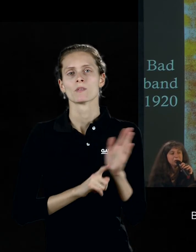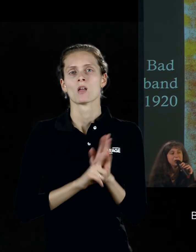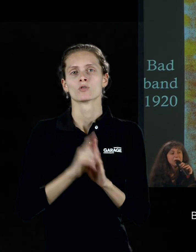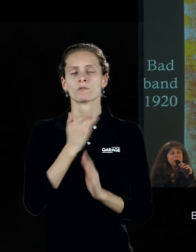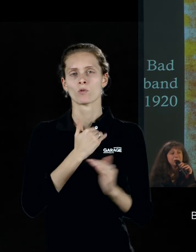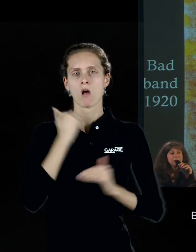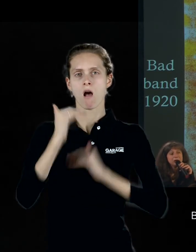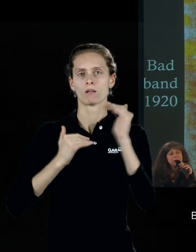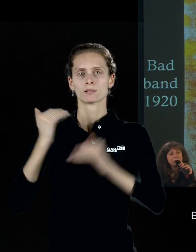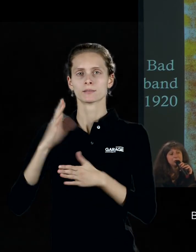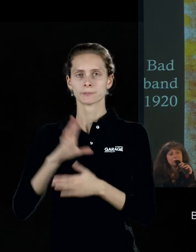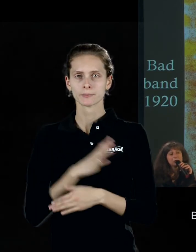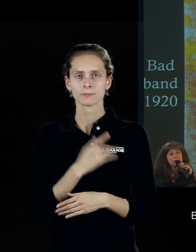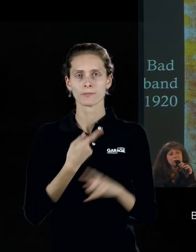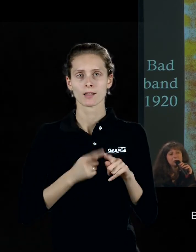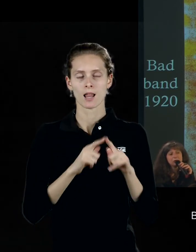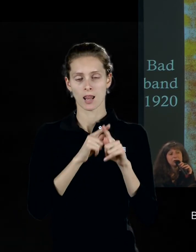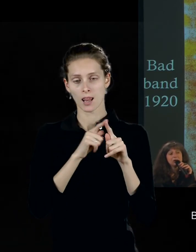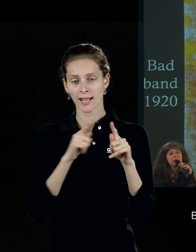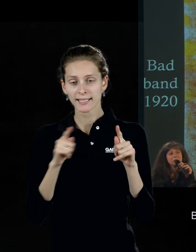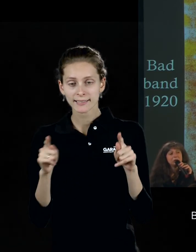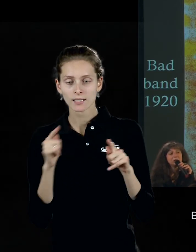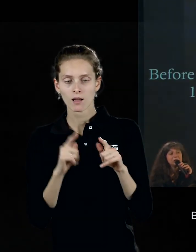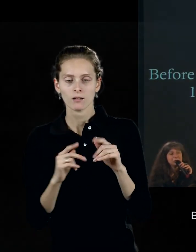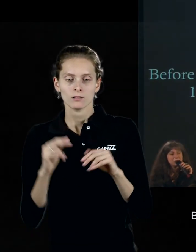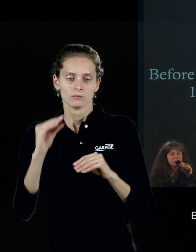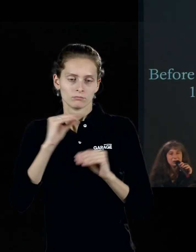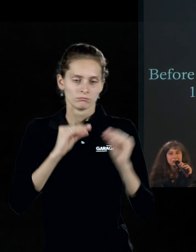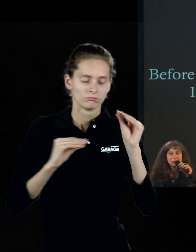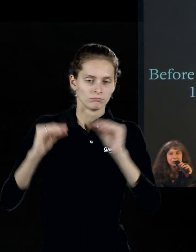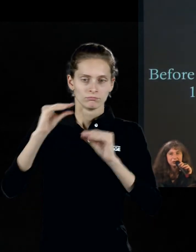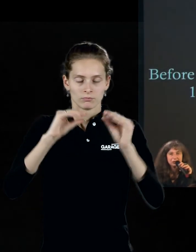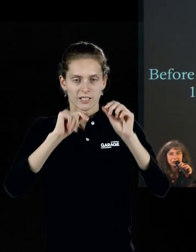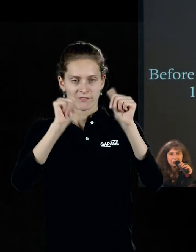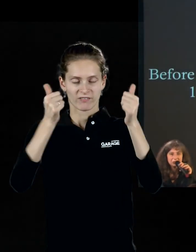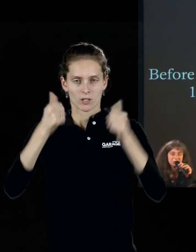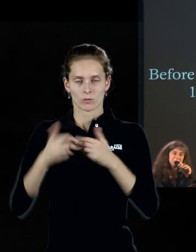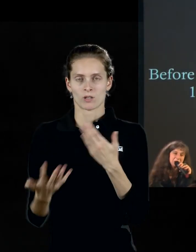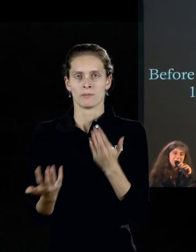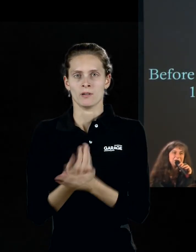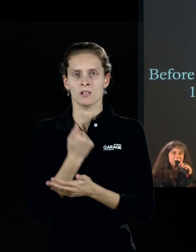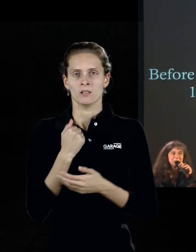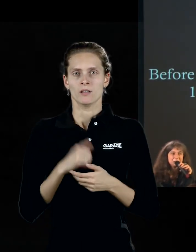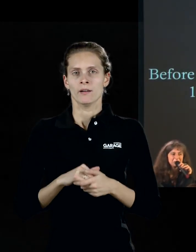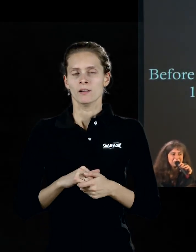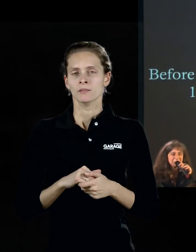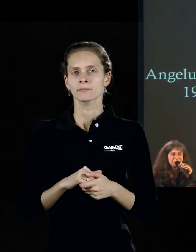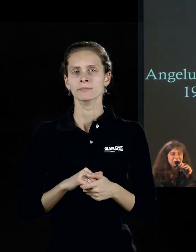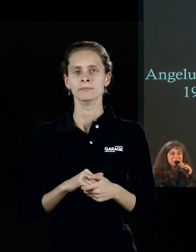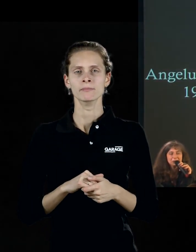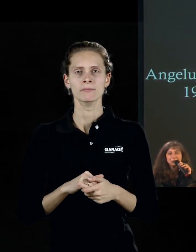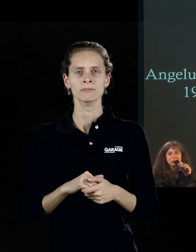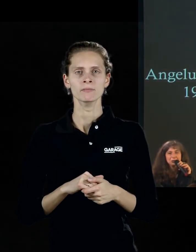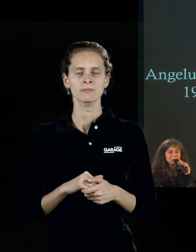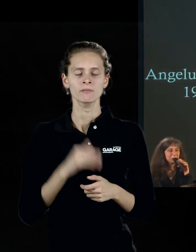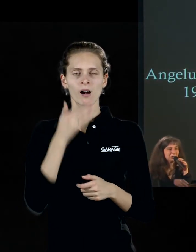существуют. Линии, которые складываются в некие фигуры. Складываются одни живые существа, которые